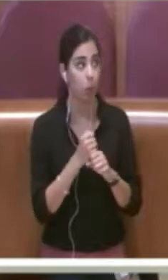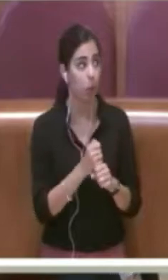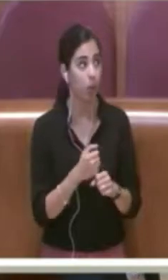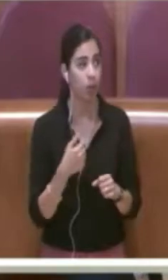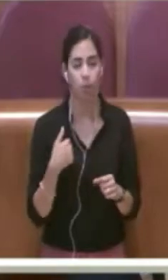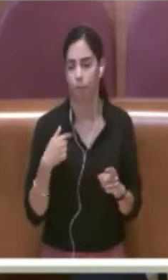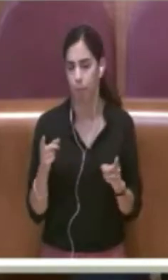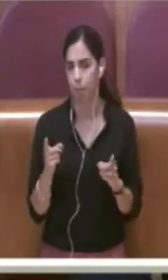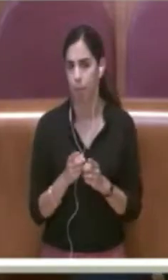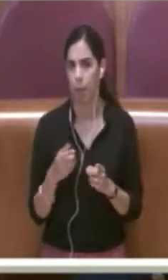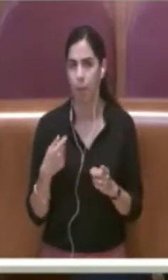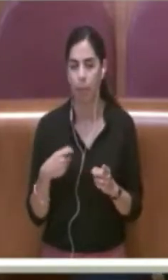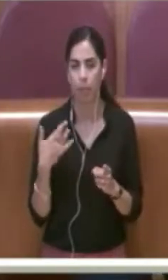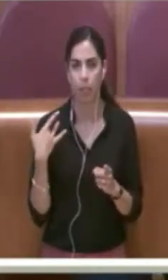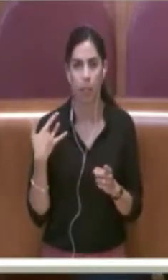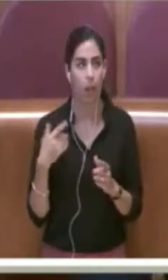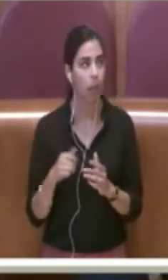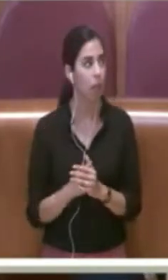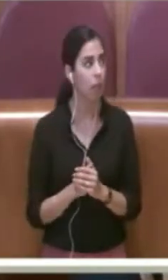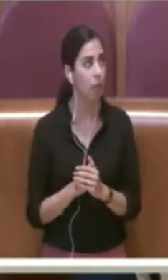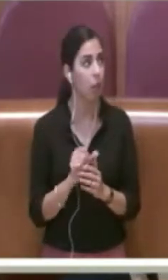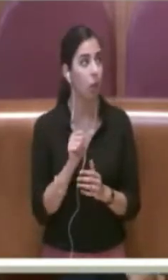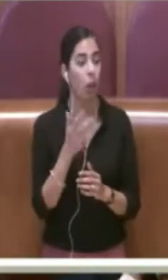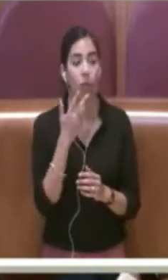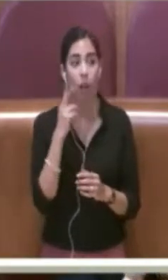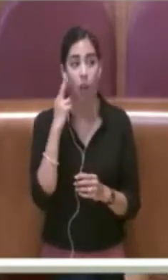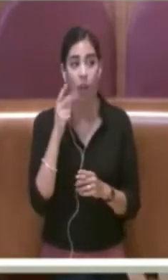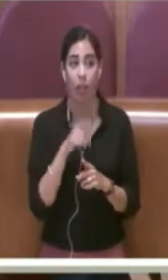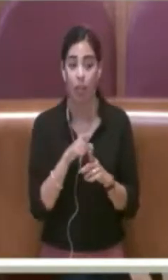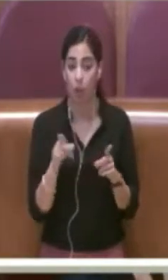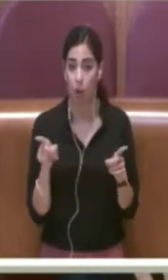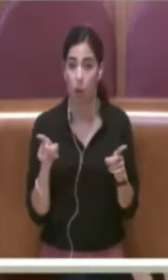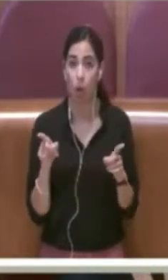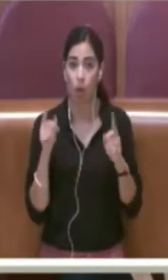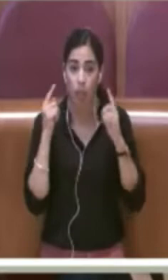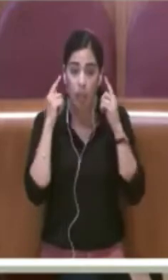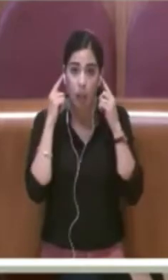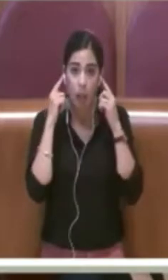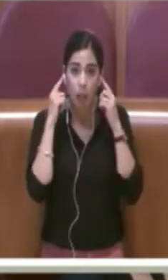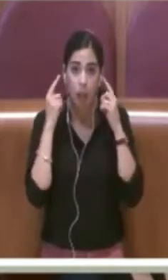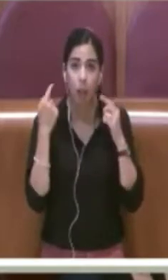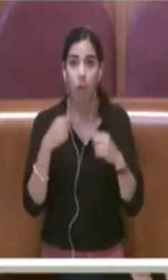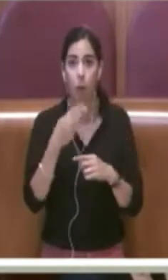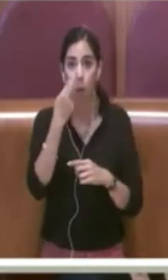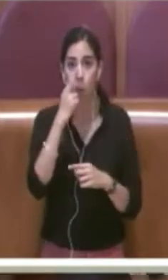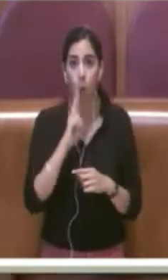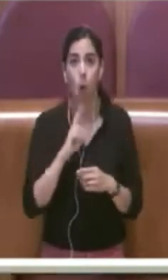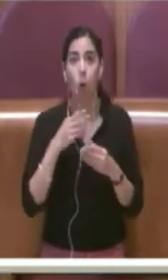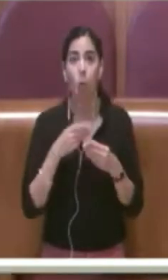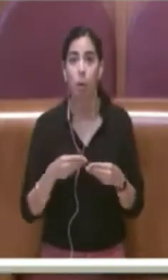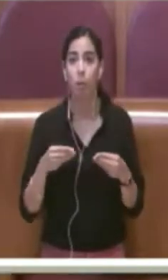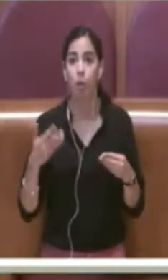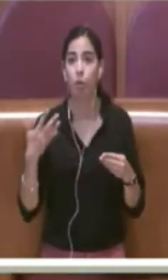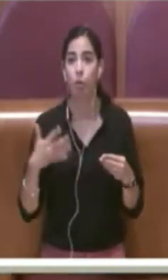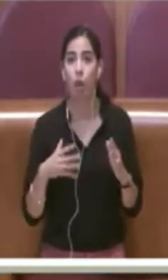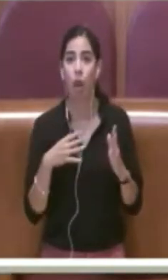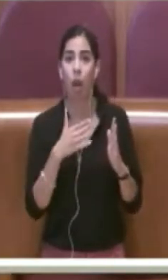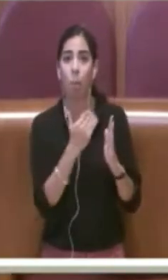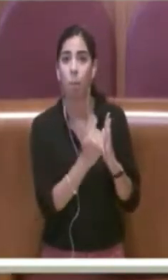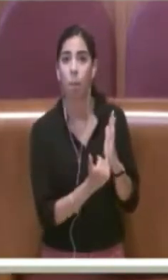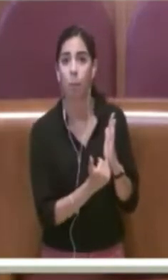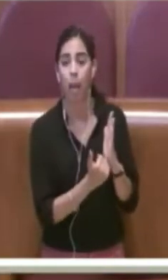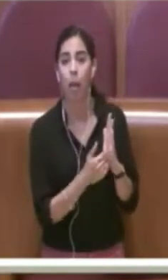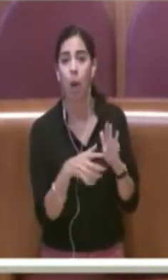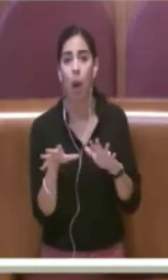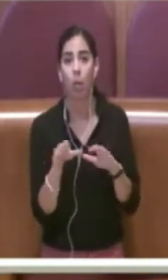Molto meno Presidente, grazie. Solo per ricordare che questa figura professionale è nel piano assunzionale e ci sono i